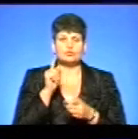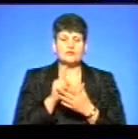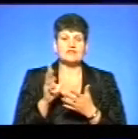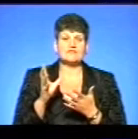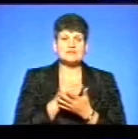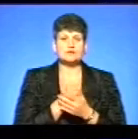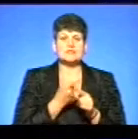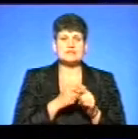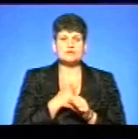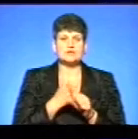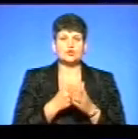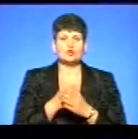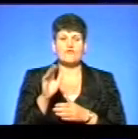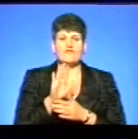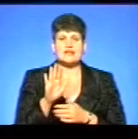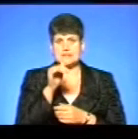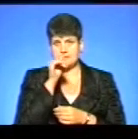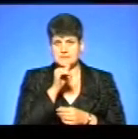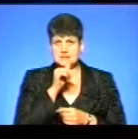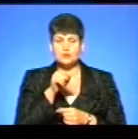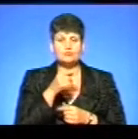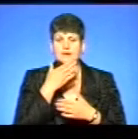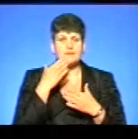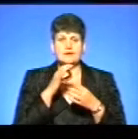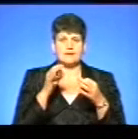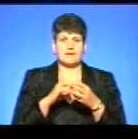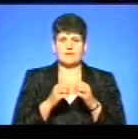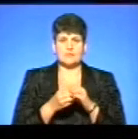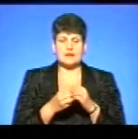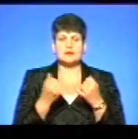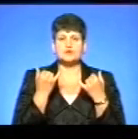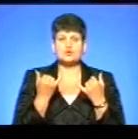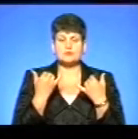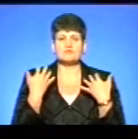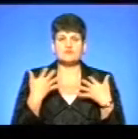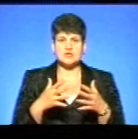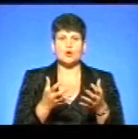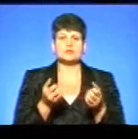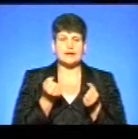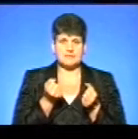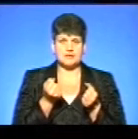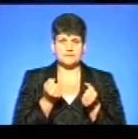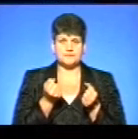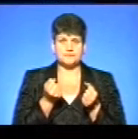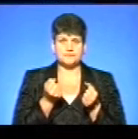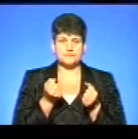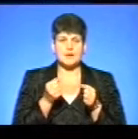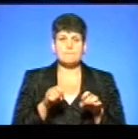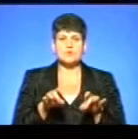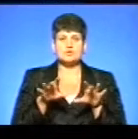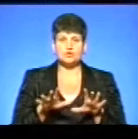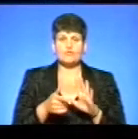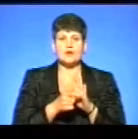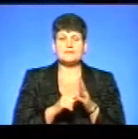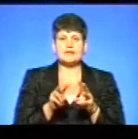це зробити до вересня місяця. Тобто тут немає таких проблем. Але сьогодні ми вже отримали нову постанову